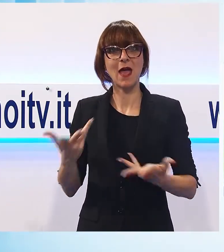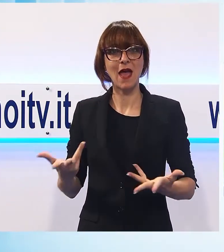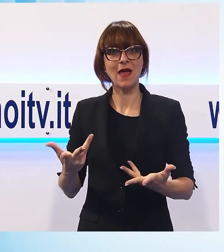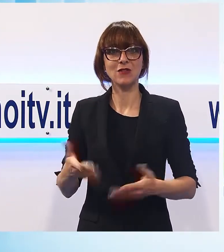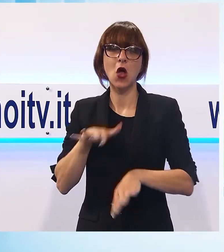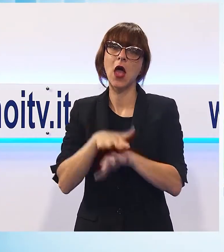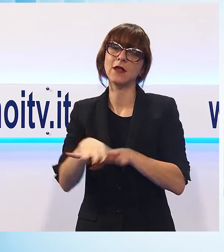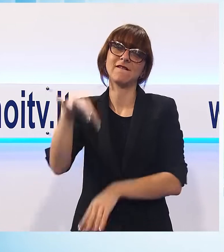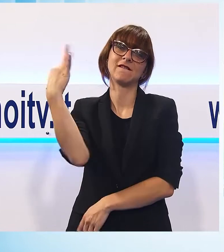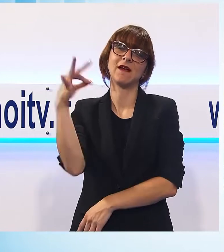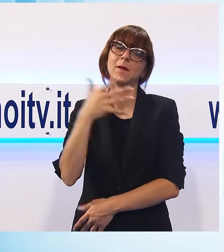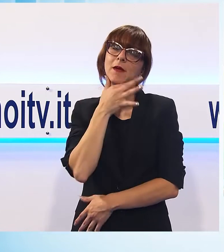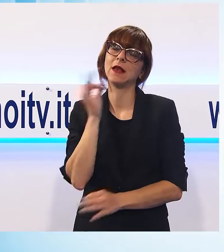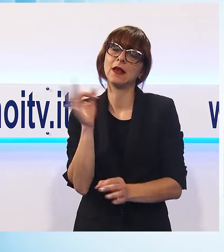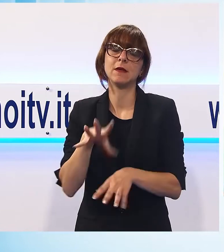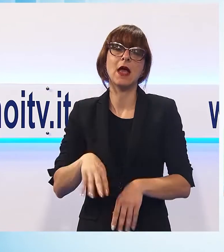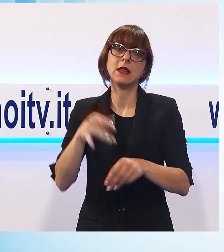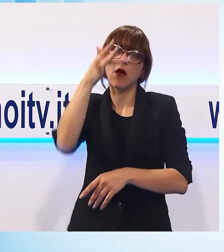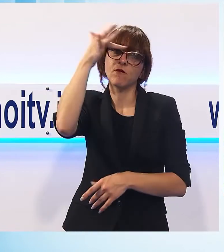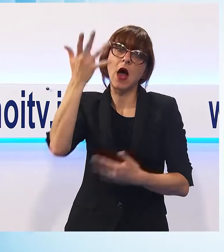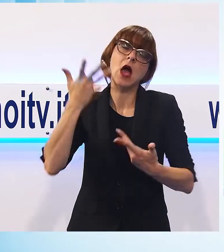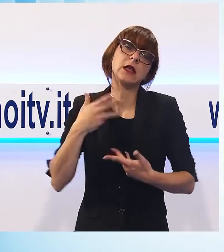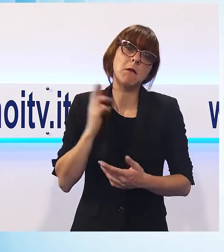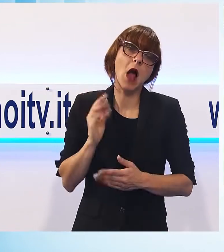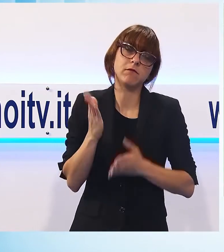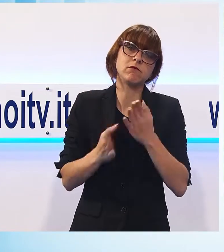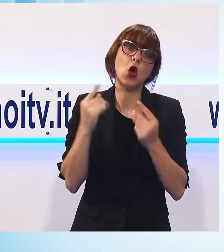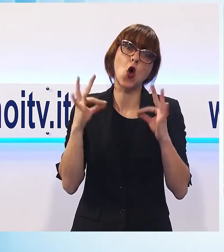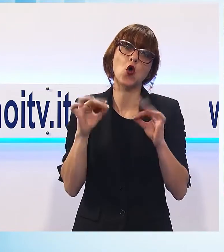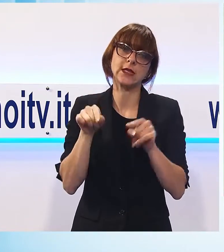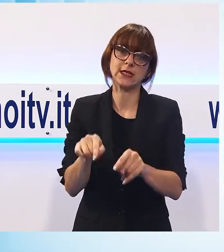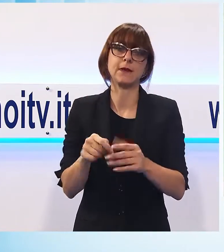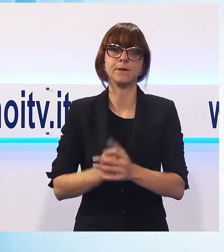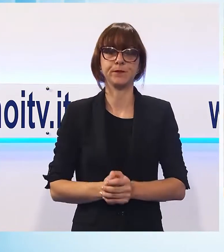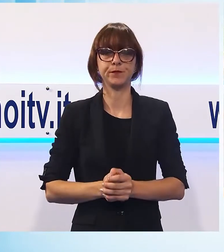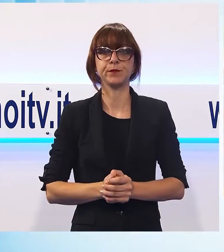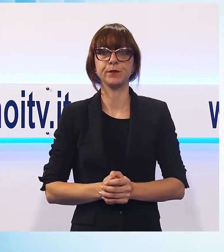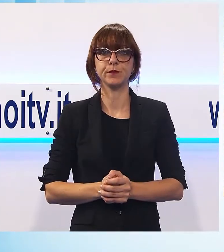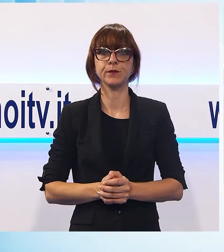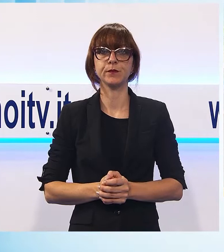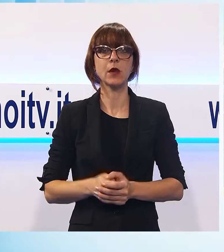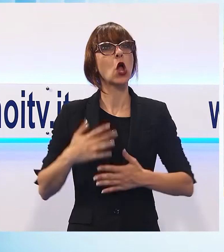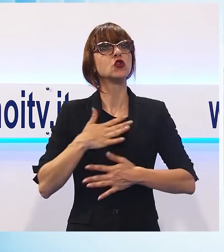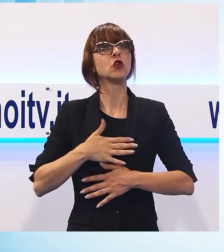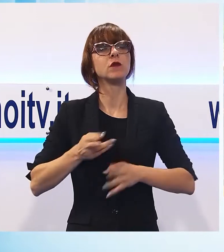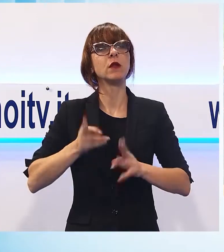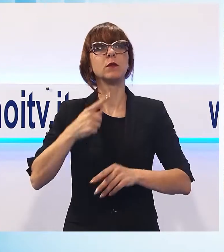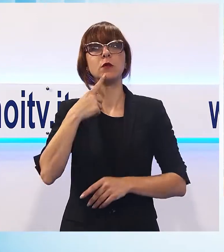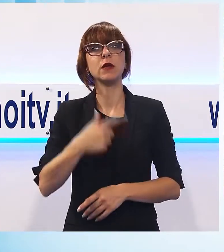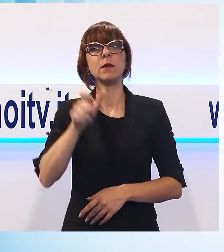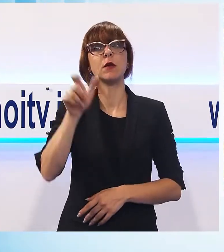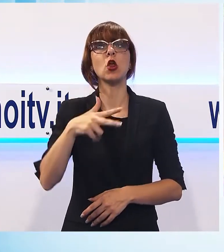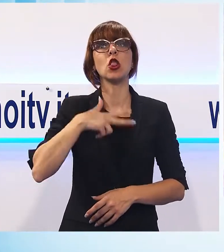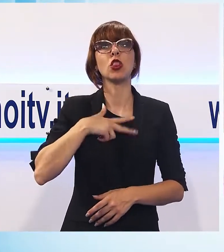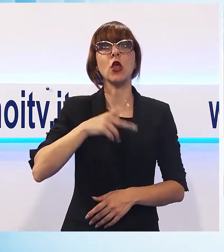bella esperienza ha cominciato bene, con un po' di fatica, speriamo che vada avanti così. Tra i più provati ma soddisfatti della prima giornata di cammino Don Damiano